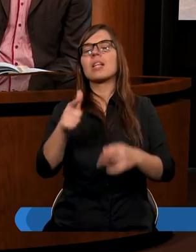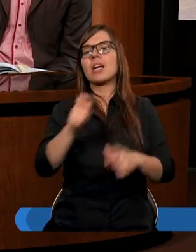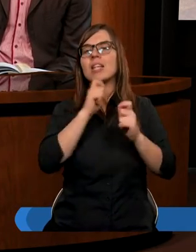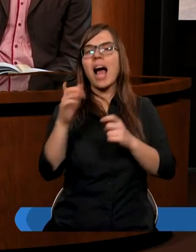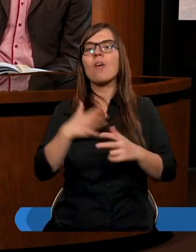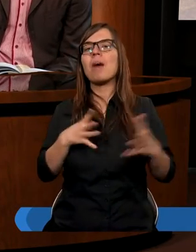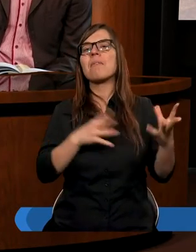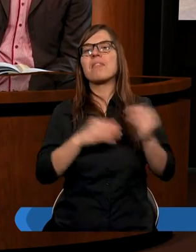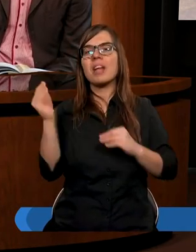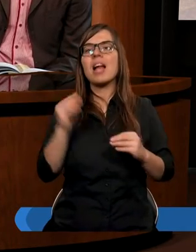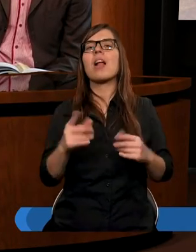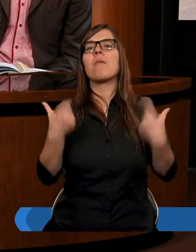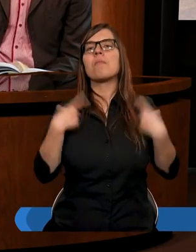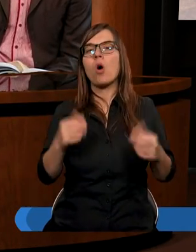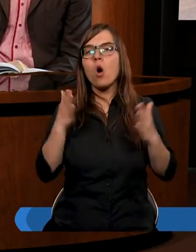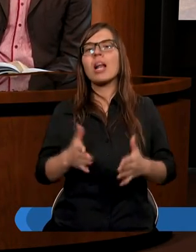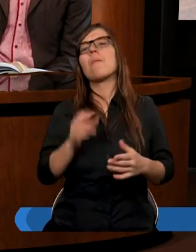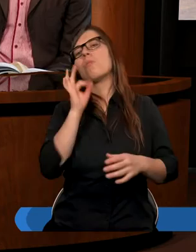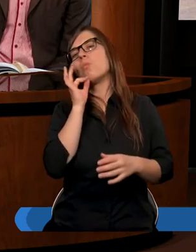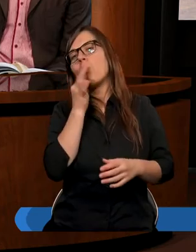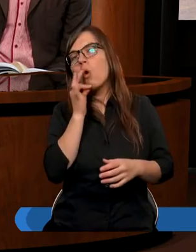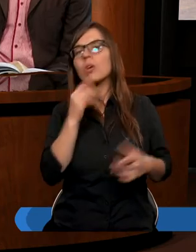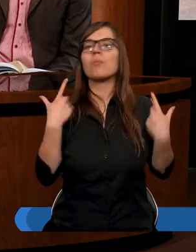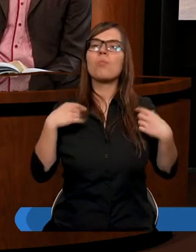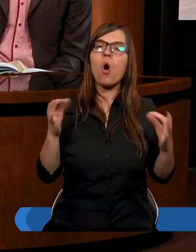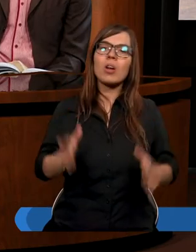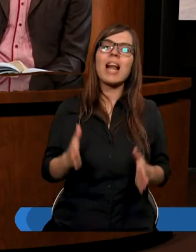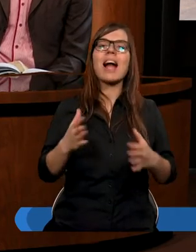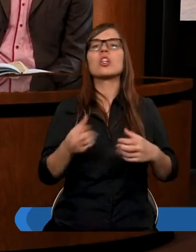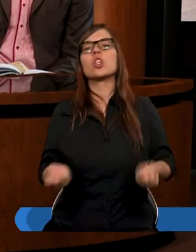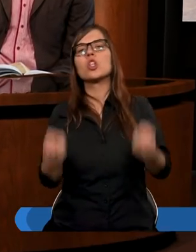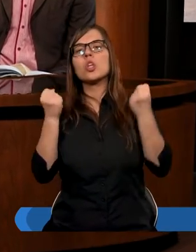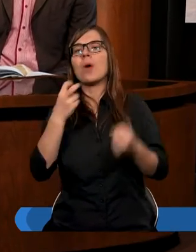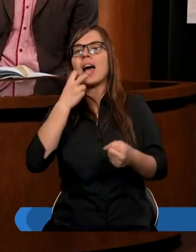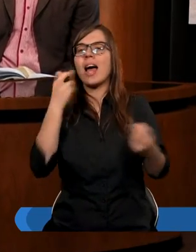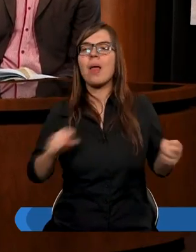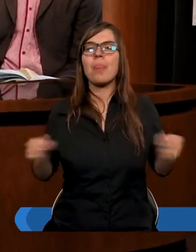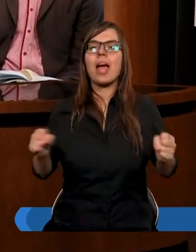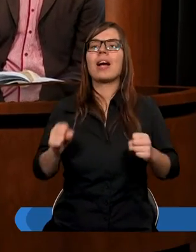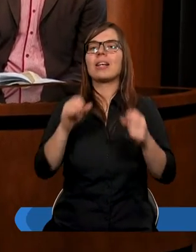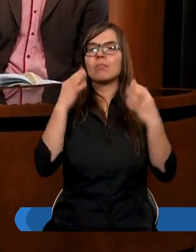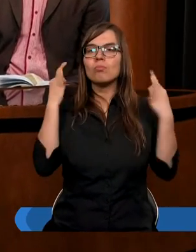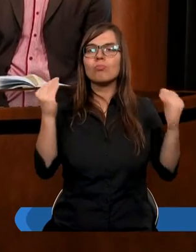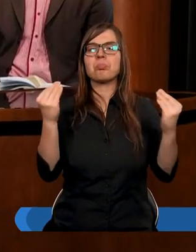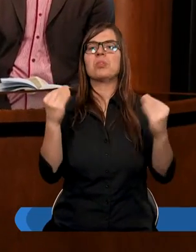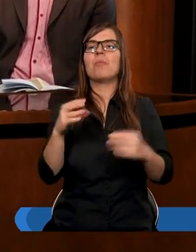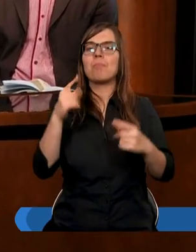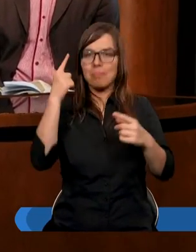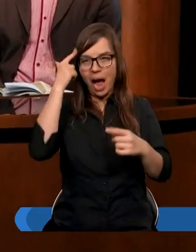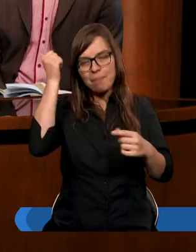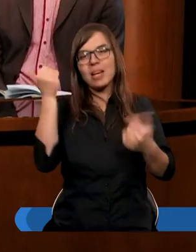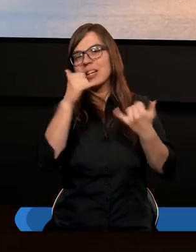darów mamy więcej w postaci młodości, w postaci siły, energii, doskonałej pamięci czy wielu innych.